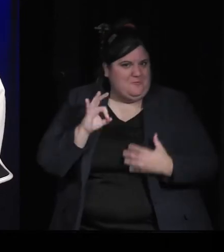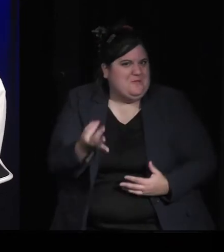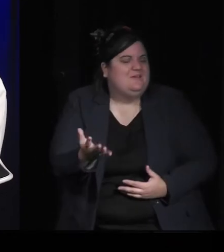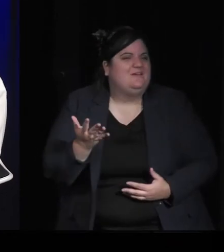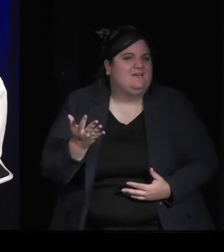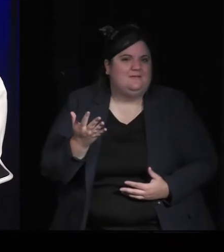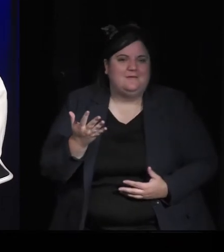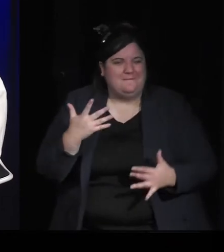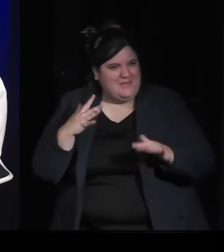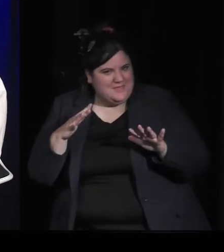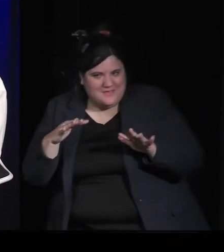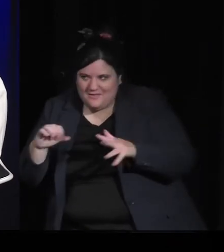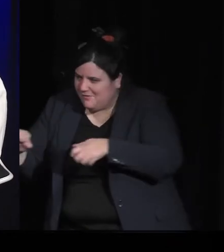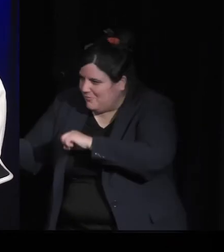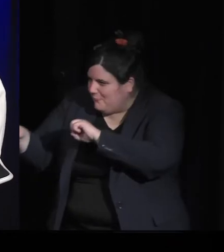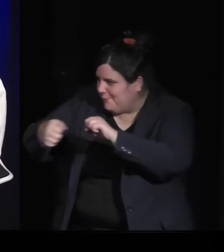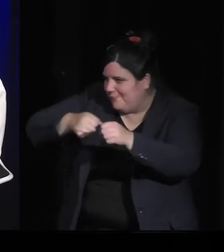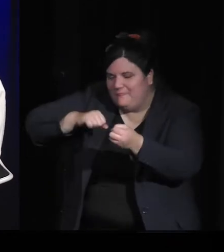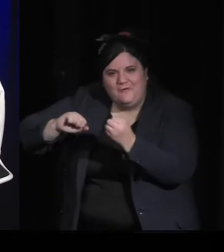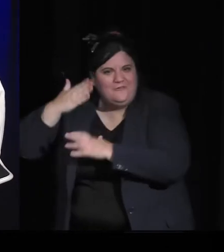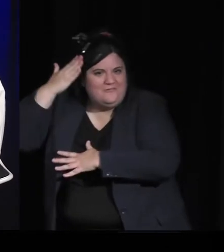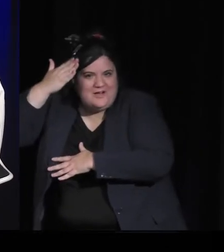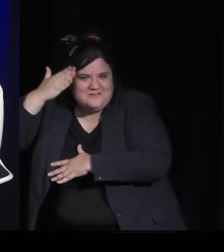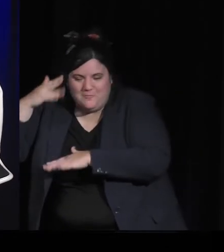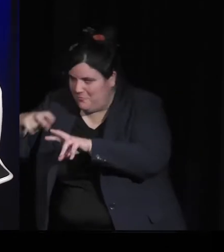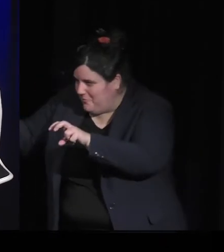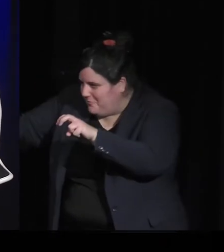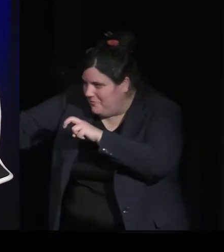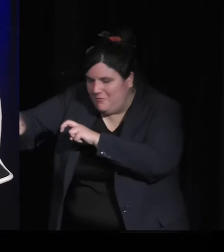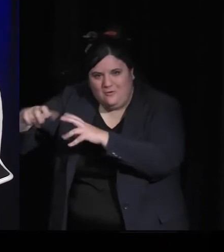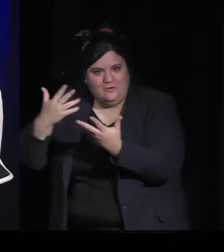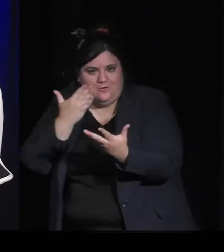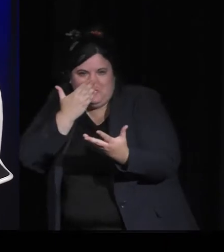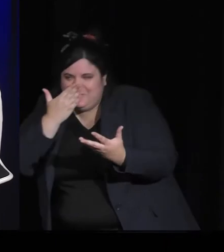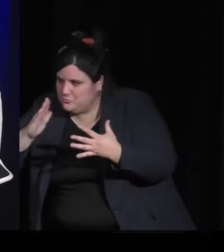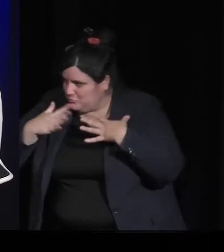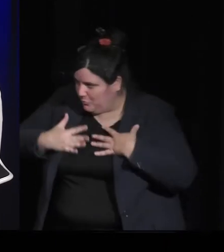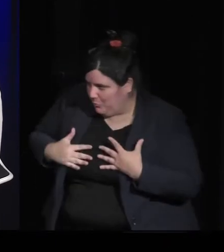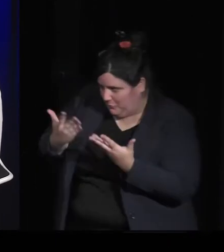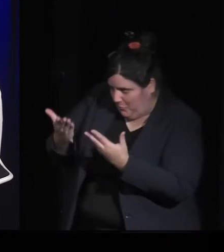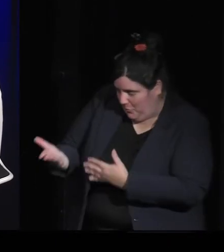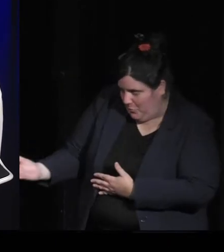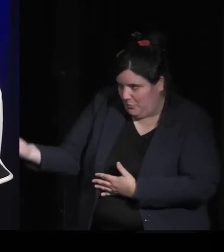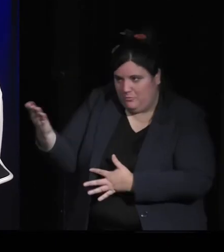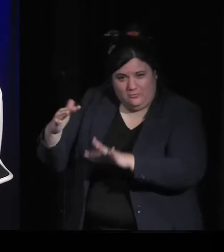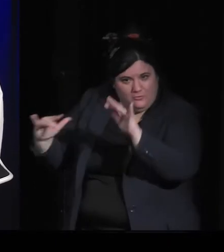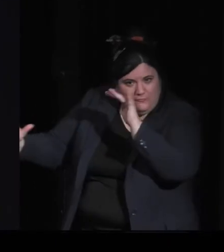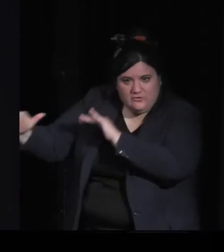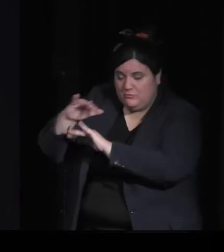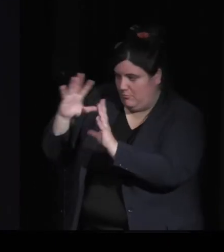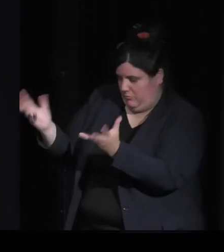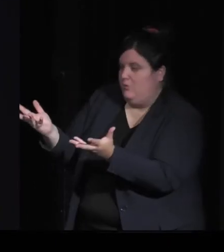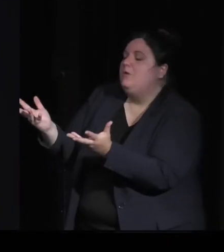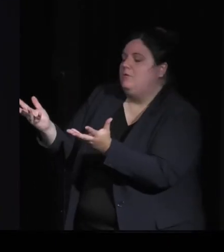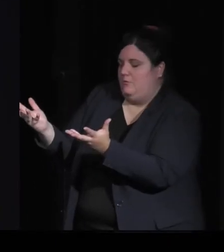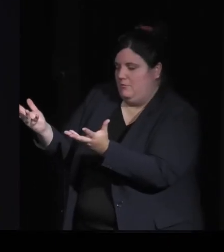Et le mouvement, il est créé par ces animaux. C'est le comportement des animaux, ce qu'il se passe dans le monde, dans l'environnement, qui